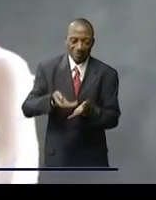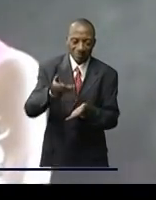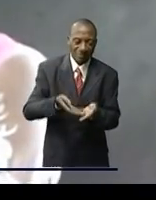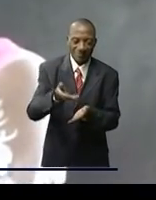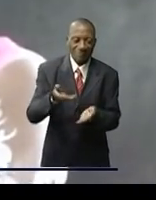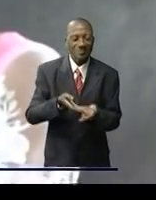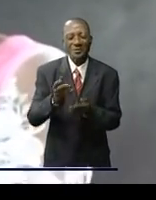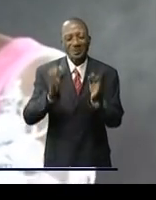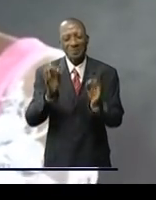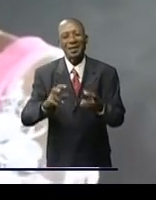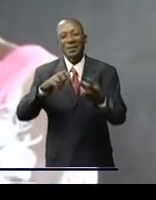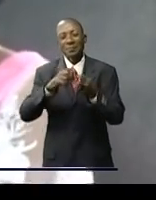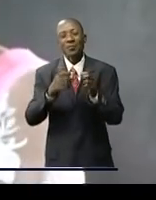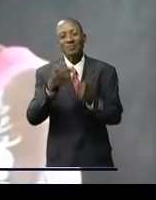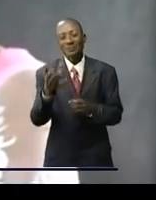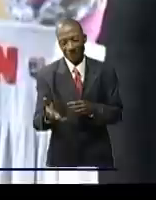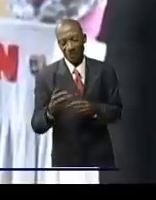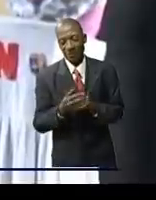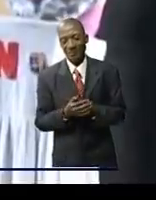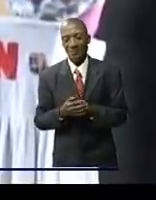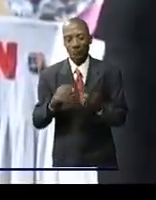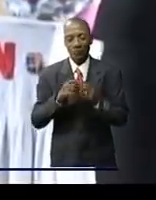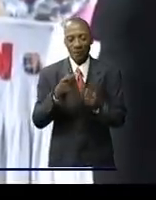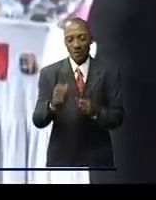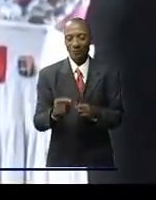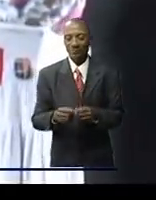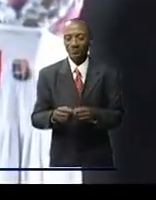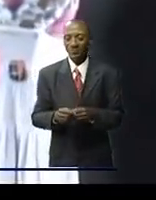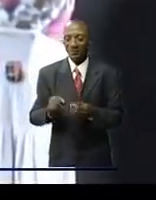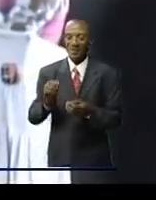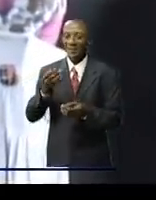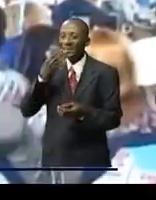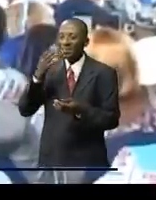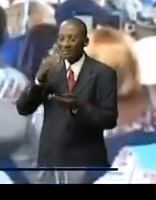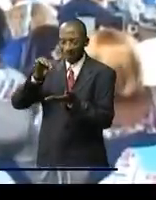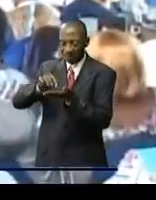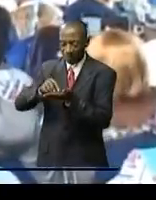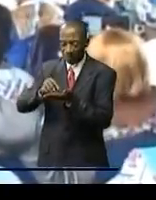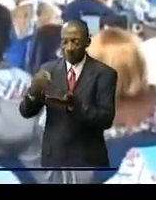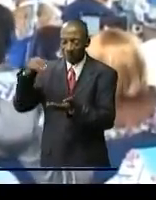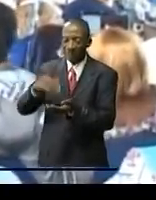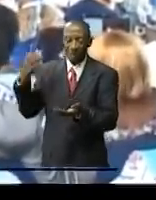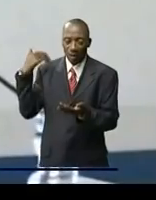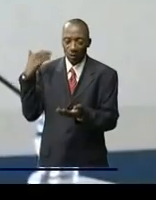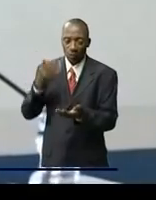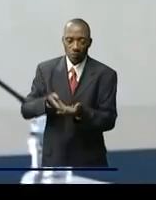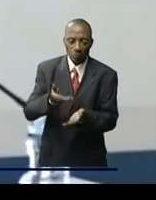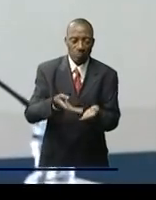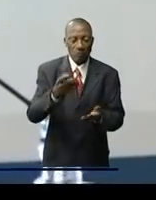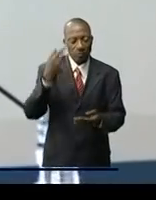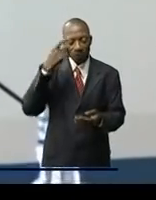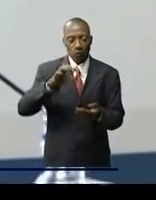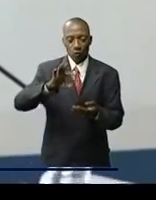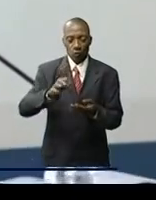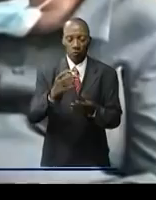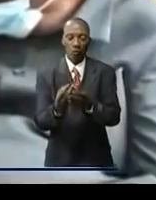la connaissance des taux d'application des fréquences des traitements et encore moins concernant les délais d'avant récolte C'est non-respect du délai